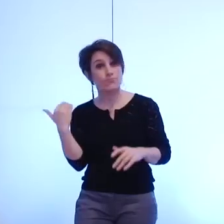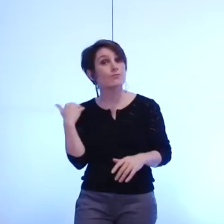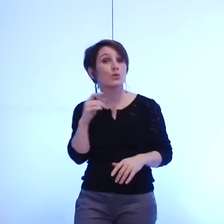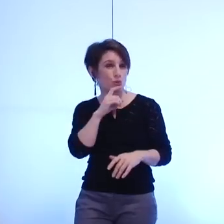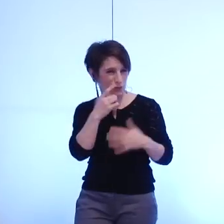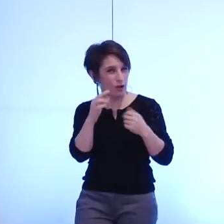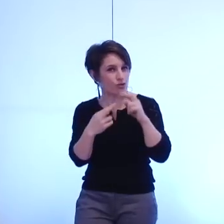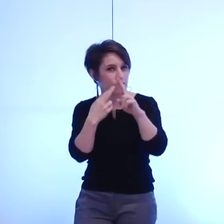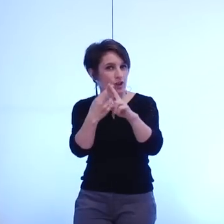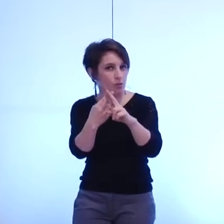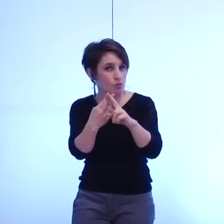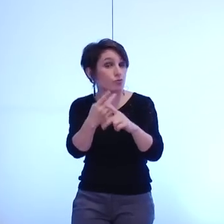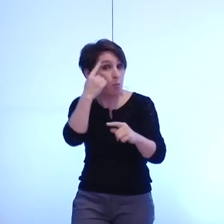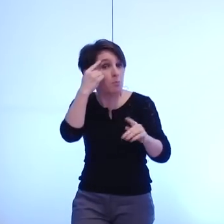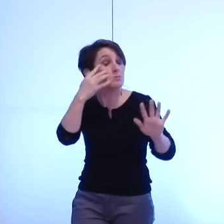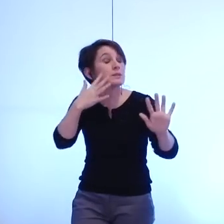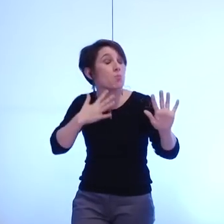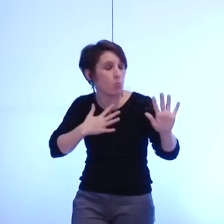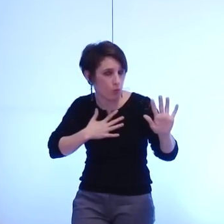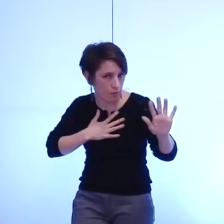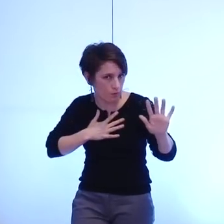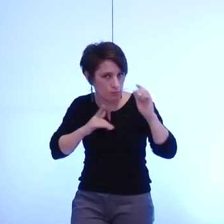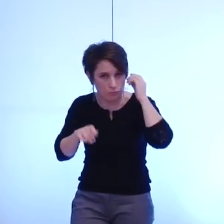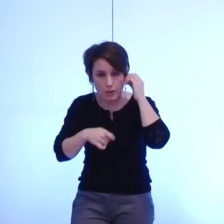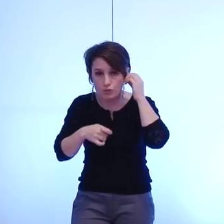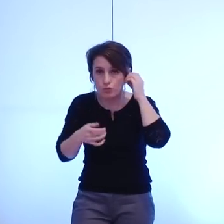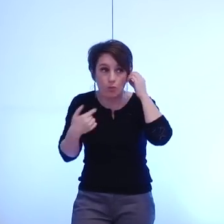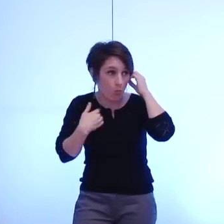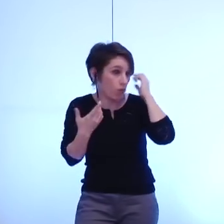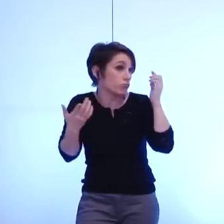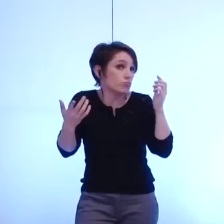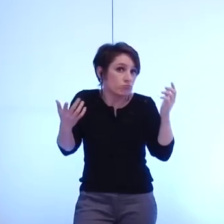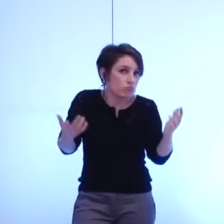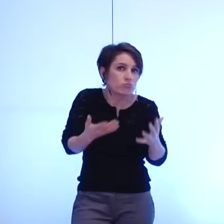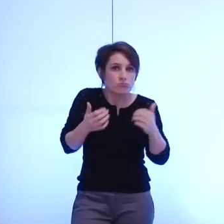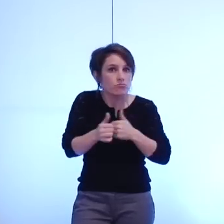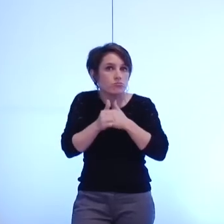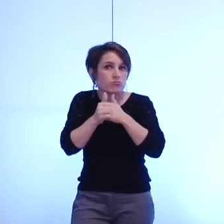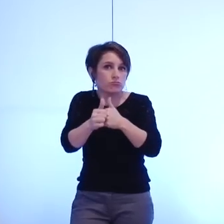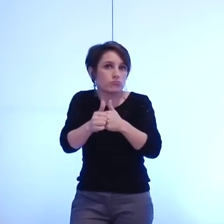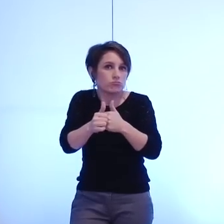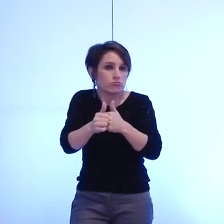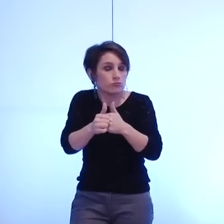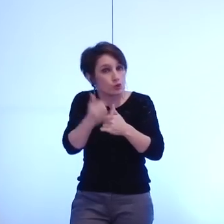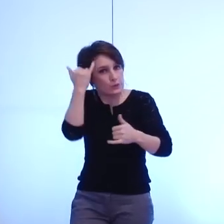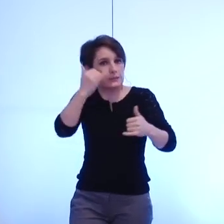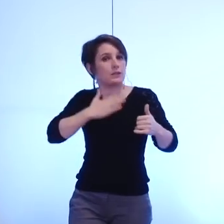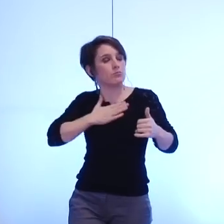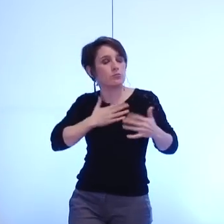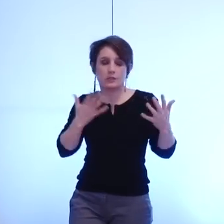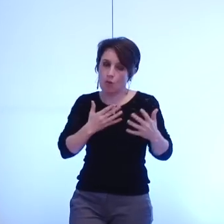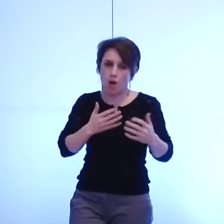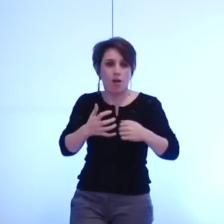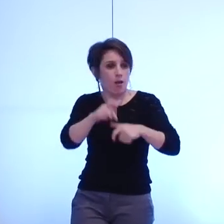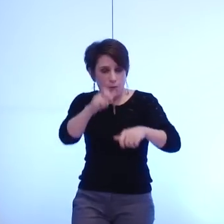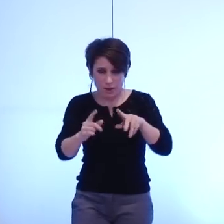certes celle que je présente qui est effectivement orientée en direction de la lutte contre les précarités contre